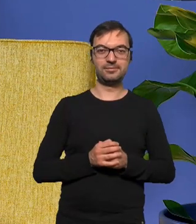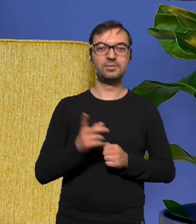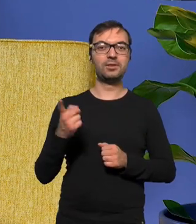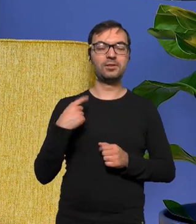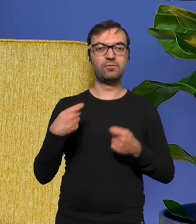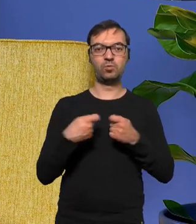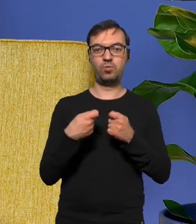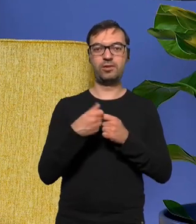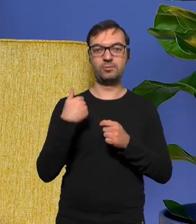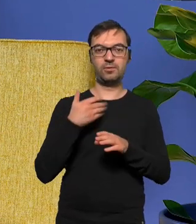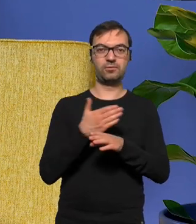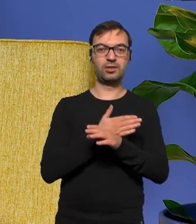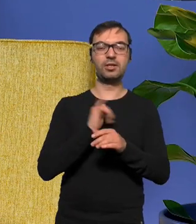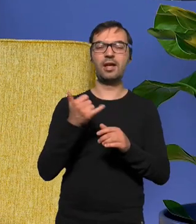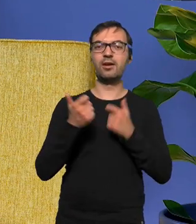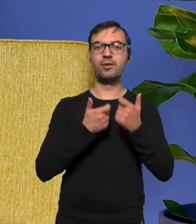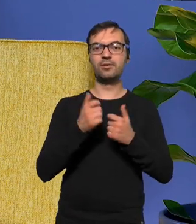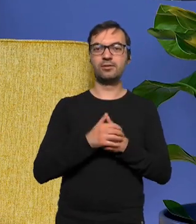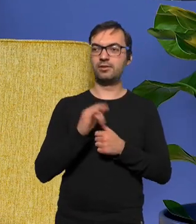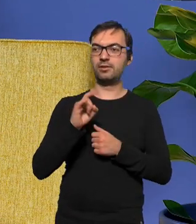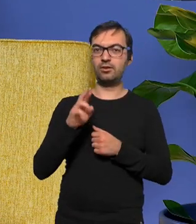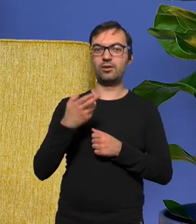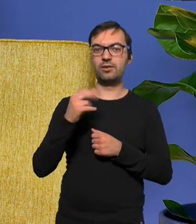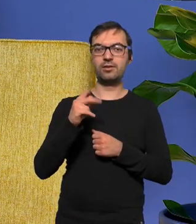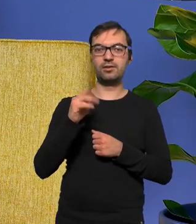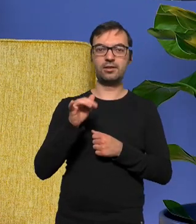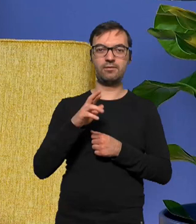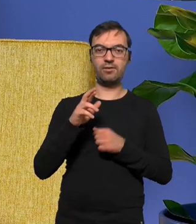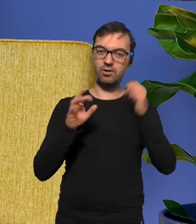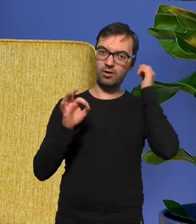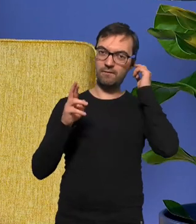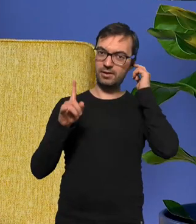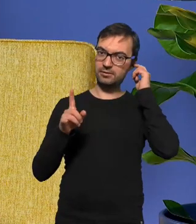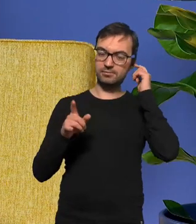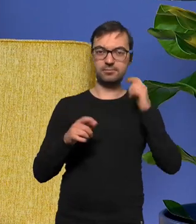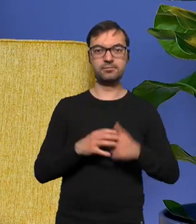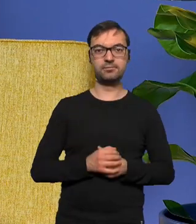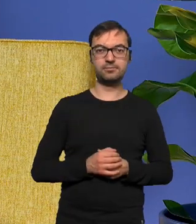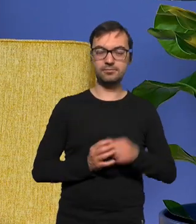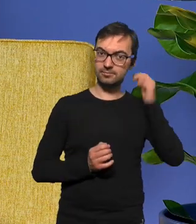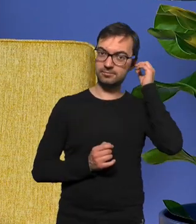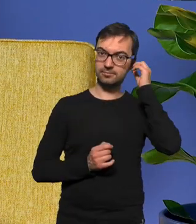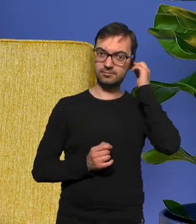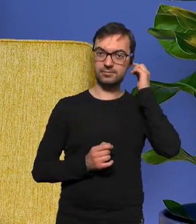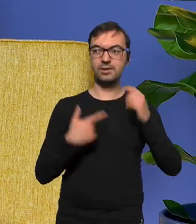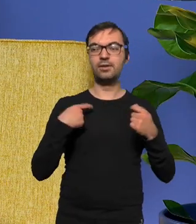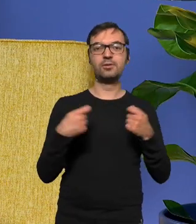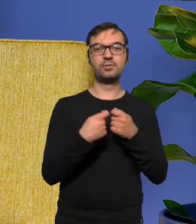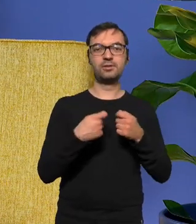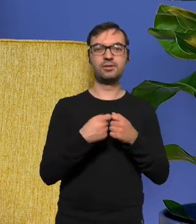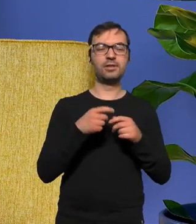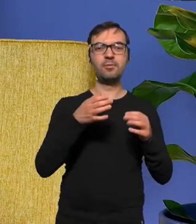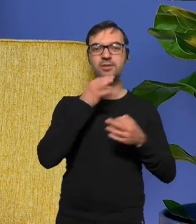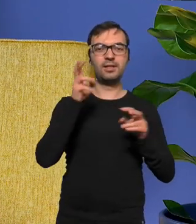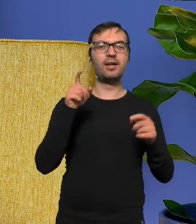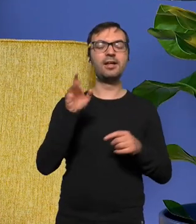współpracowałem przy nagrywaniu na przykład Igorem Nikiforowem tak właśnie współpracowałem byłaś serca bicie